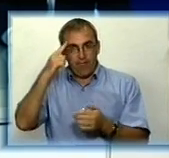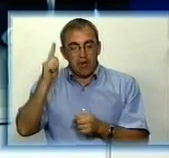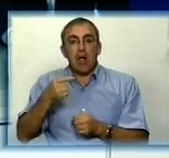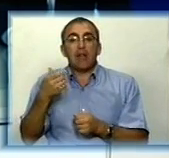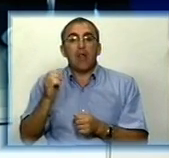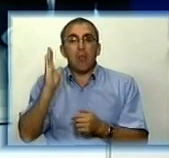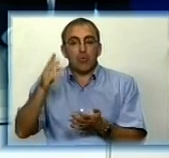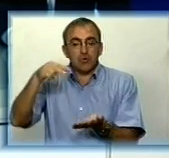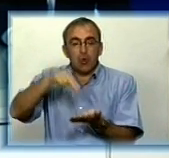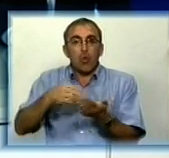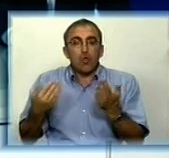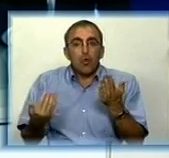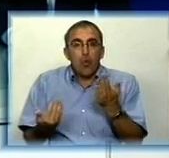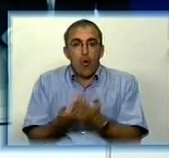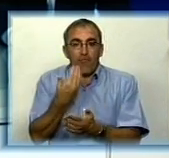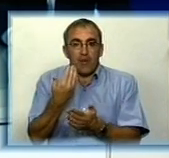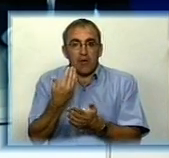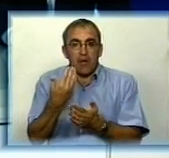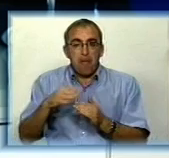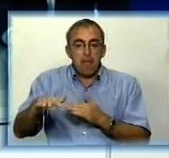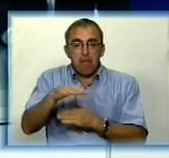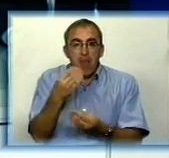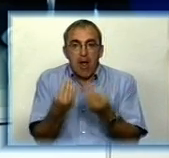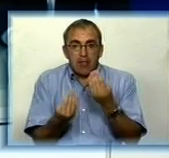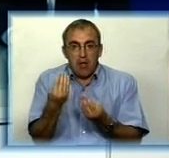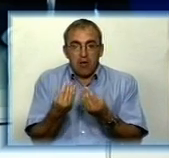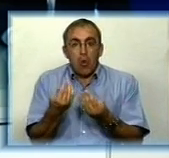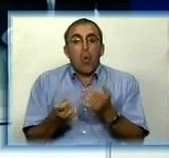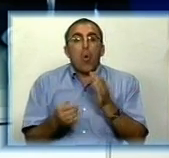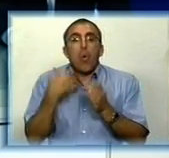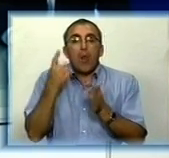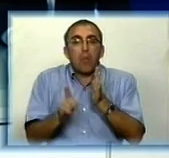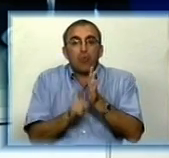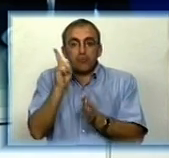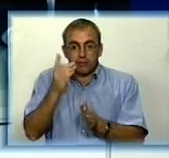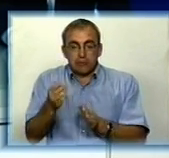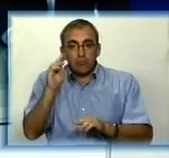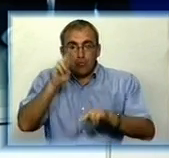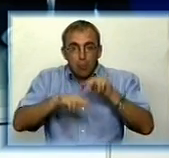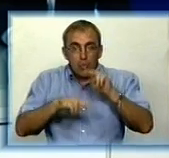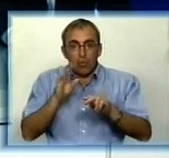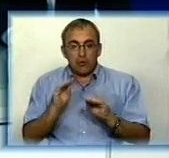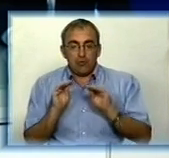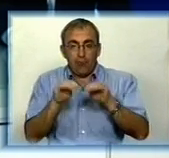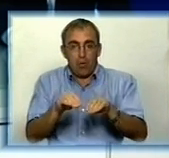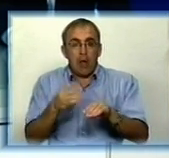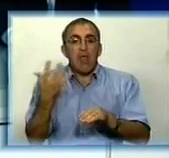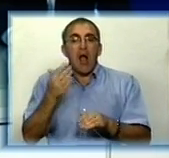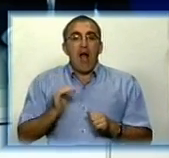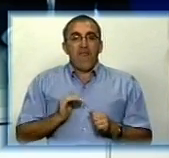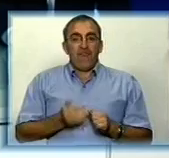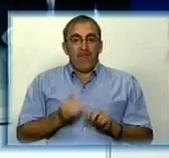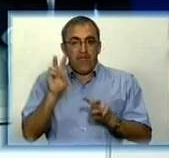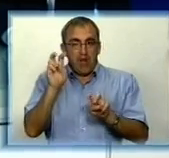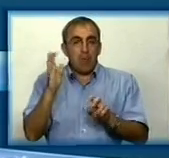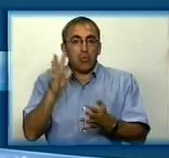прежде чем ответить на всі ці питання, я хотів би відсвоювати, відсвоюватися, яка фірма буде